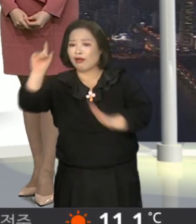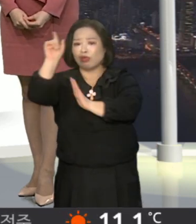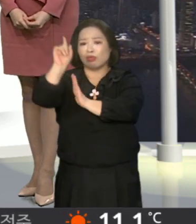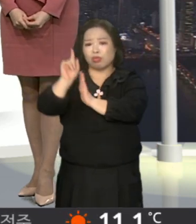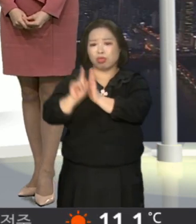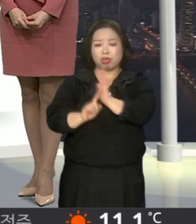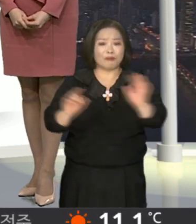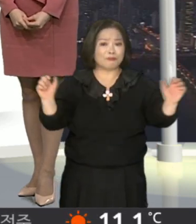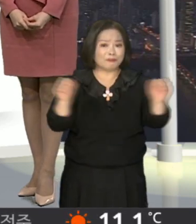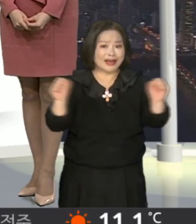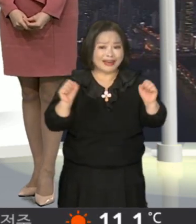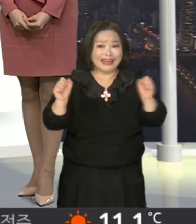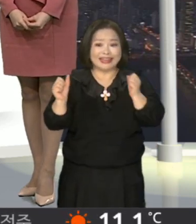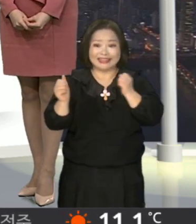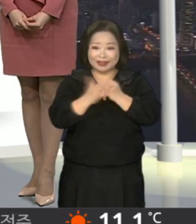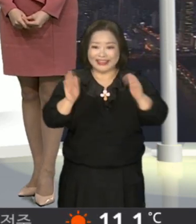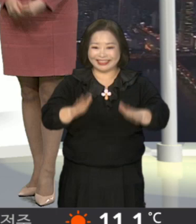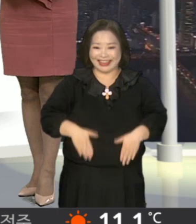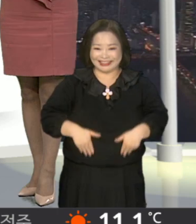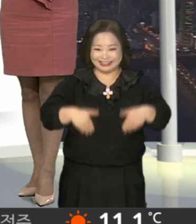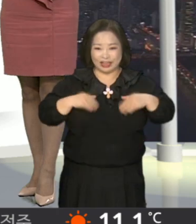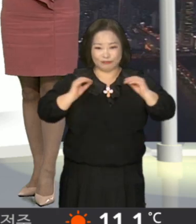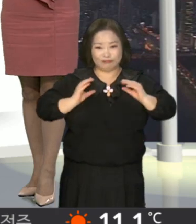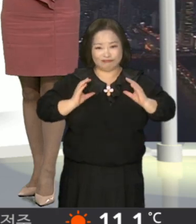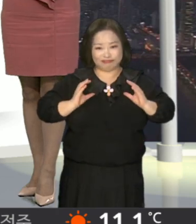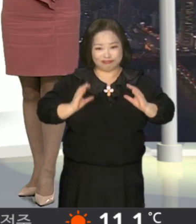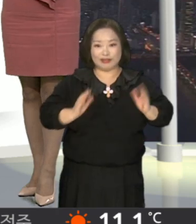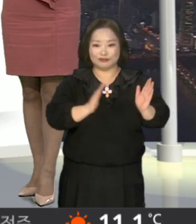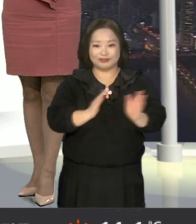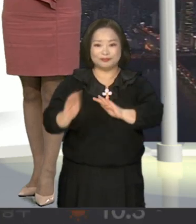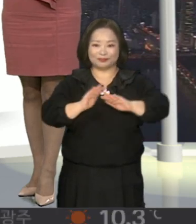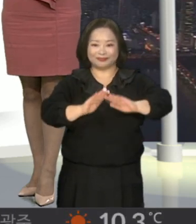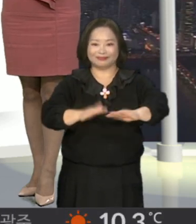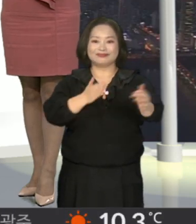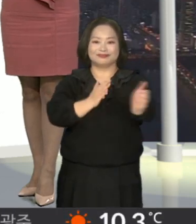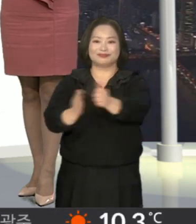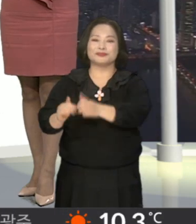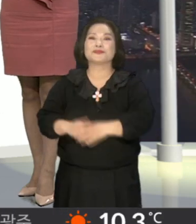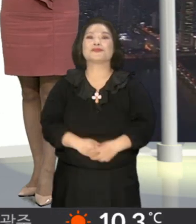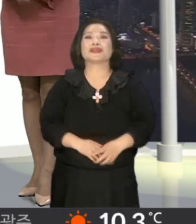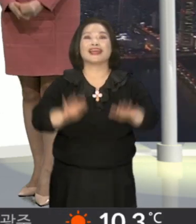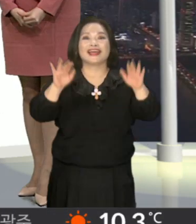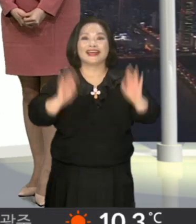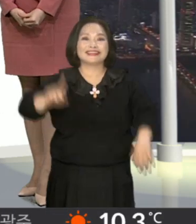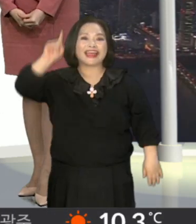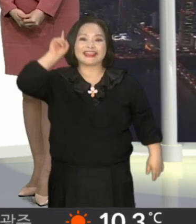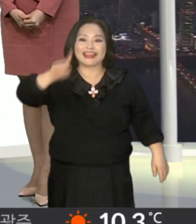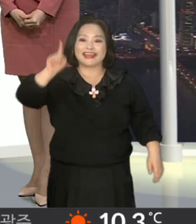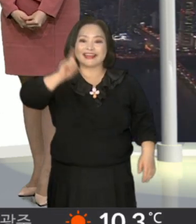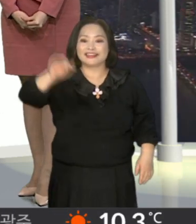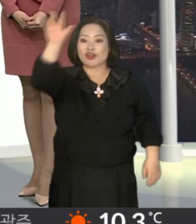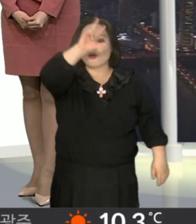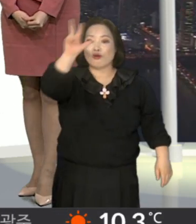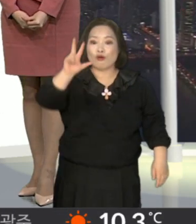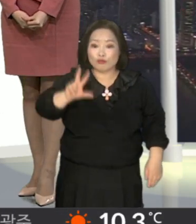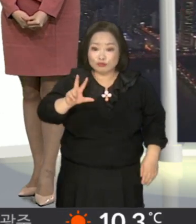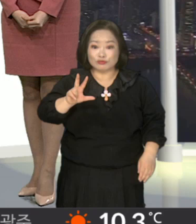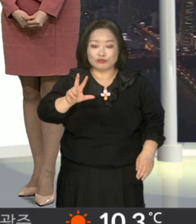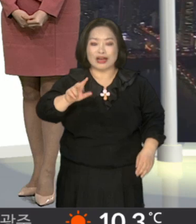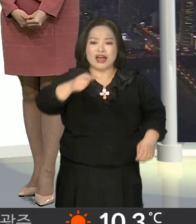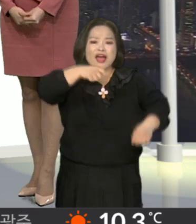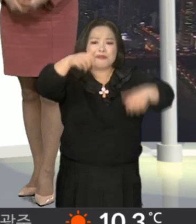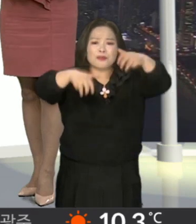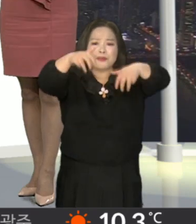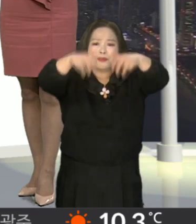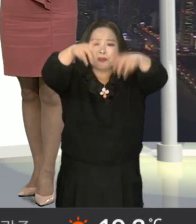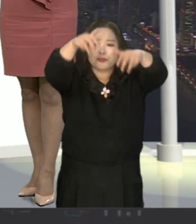때문에 체온 조절을 위한 따뜻한 겉옷을 챙겨두는 게 좋겠습니다. 그리고 내일 전국에 비 예보가 나와 있습니다.